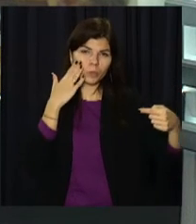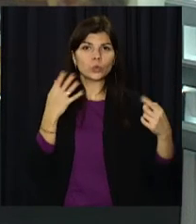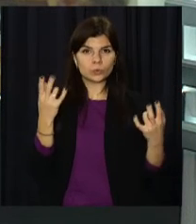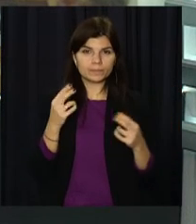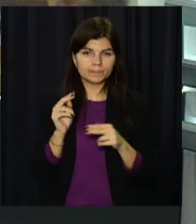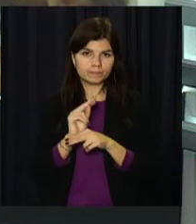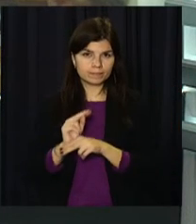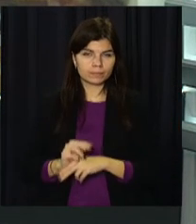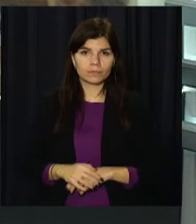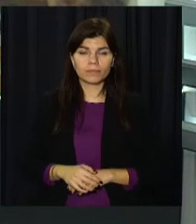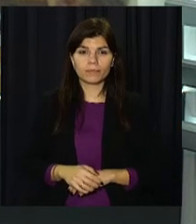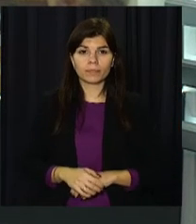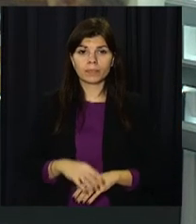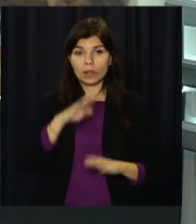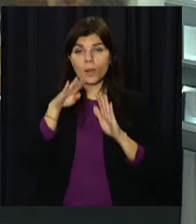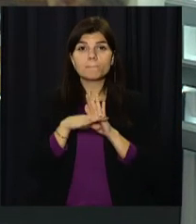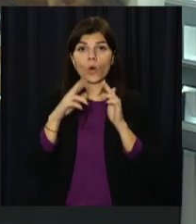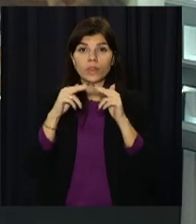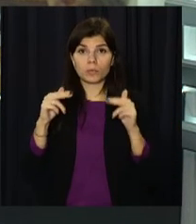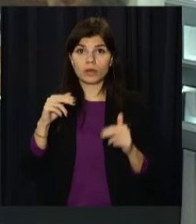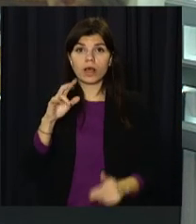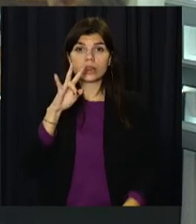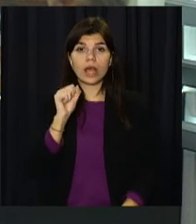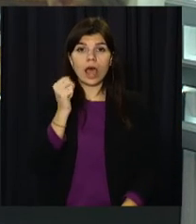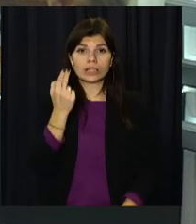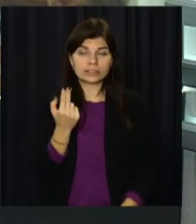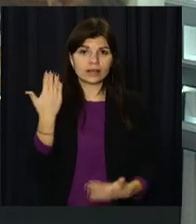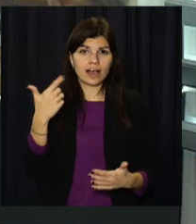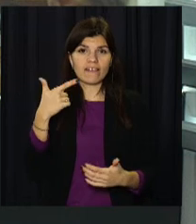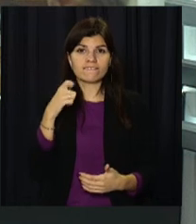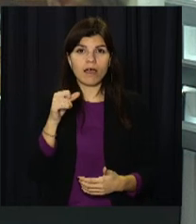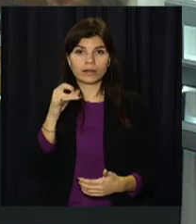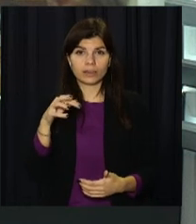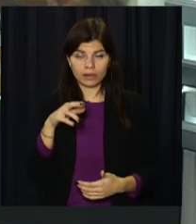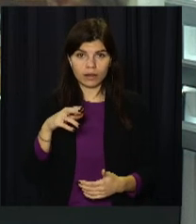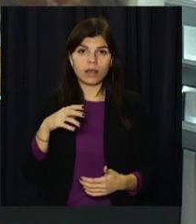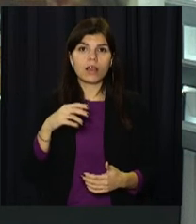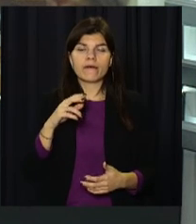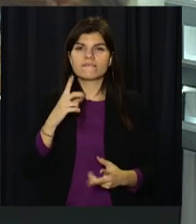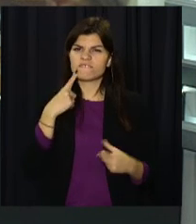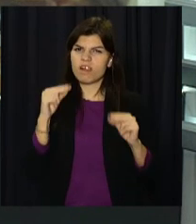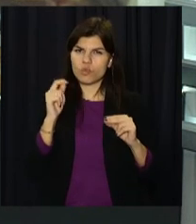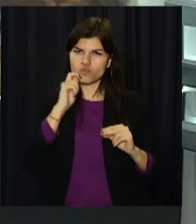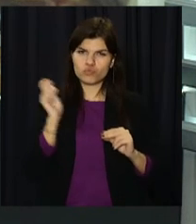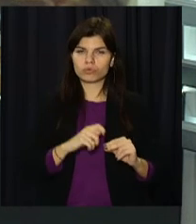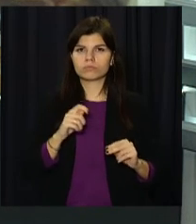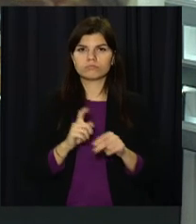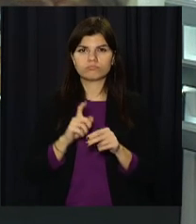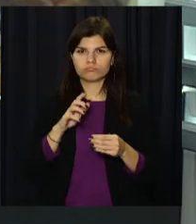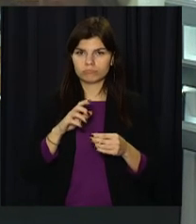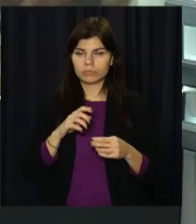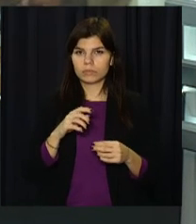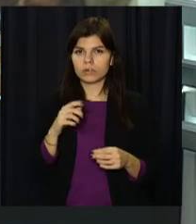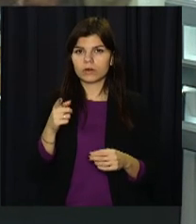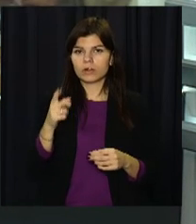Під Дніпром півсотні новобранців Нацгвардії урочисто присягнули на вірність Україні. Захищати суверенітет і